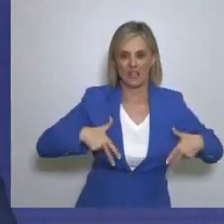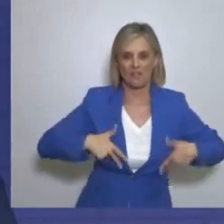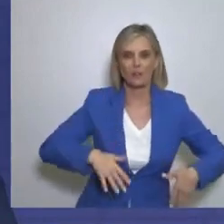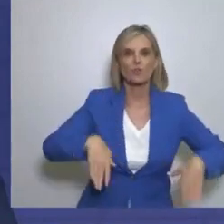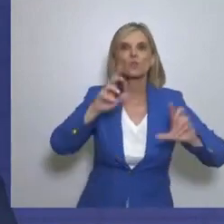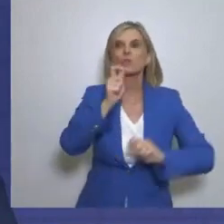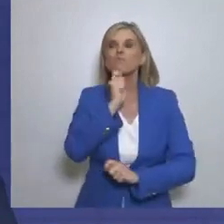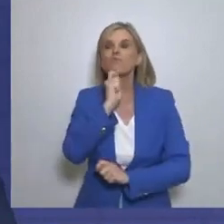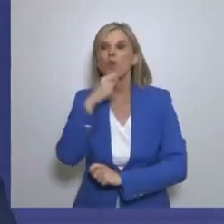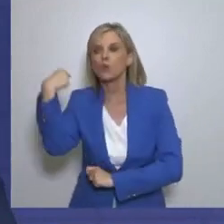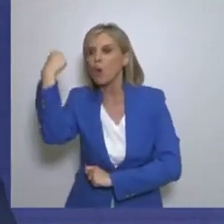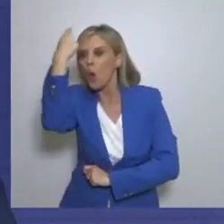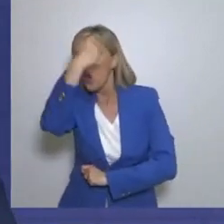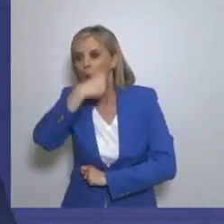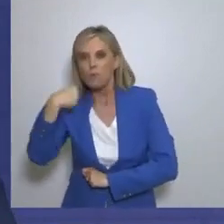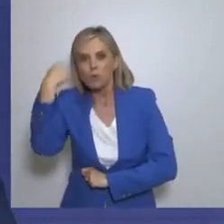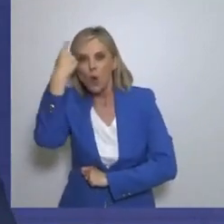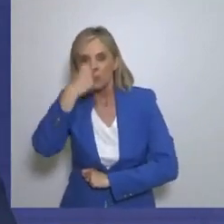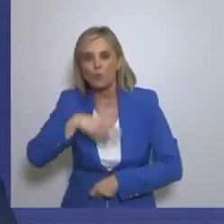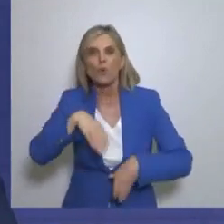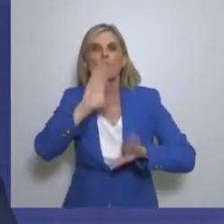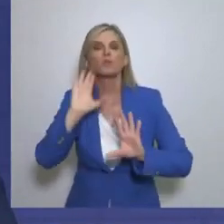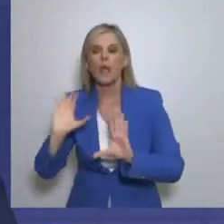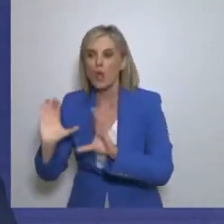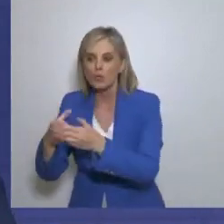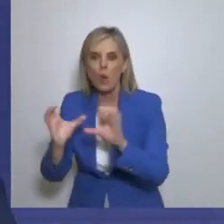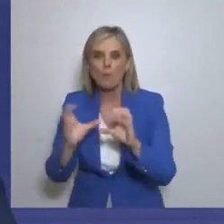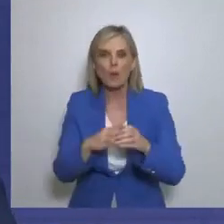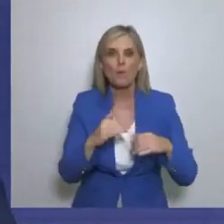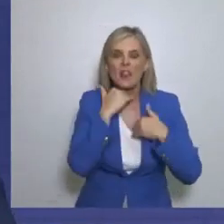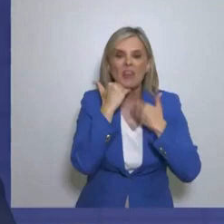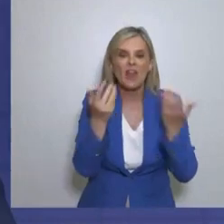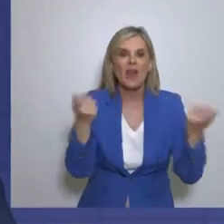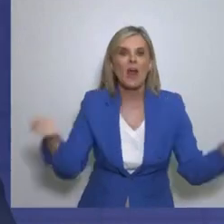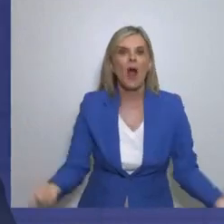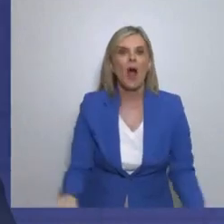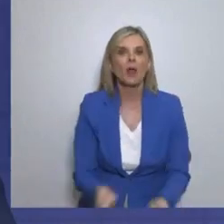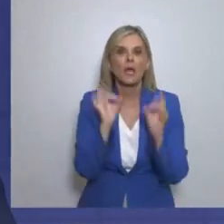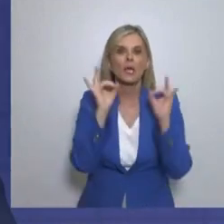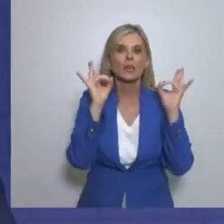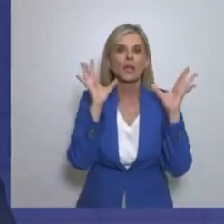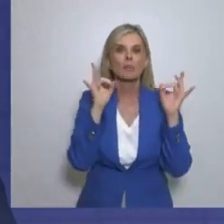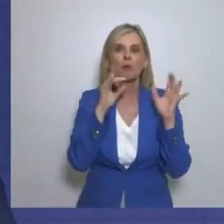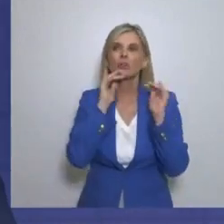πολιτικό και κομματικό συγχηματισμό Όλα αυτά τα χρόνια